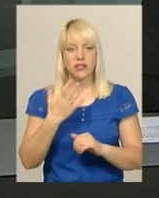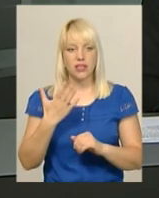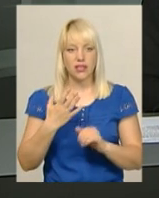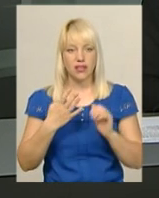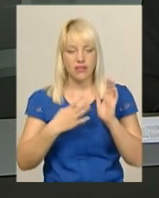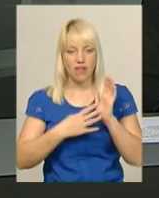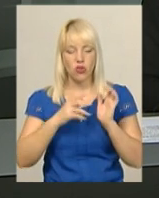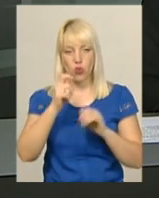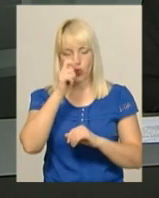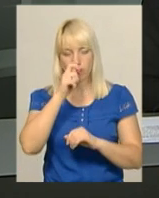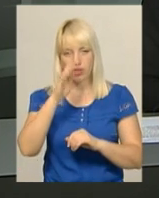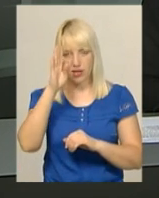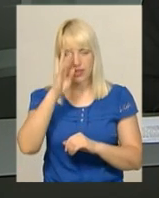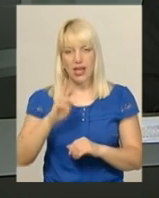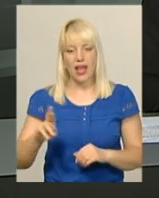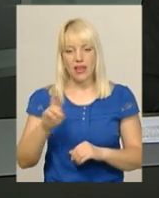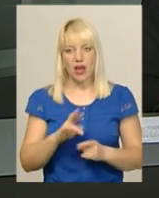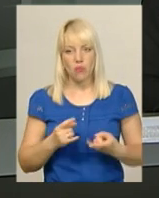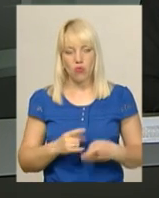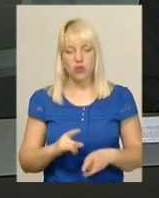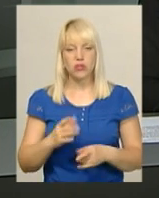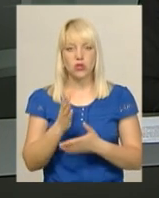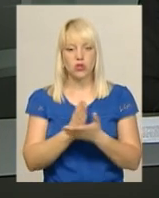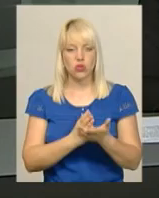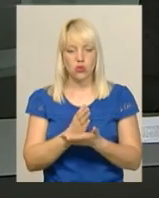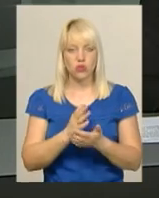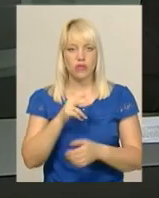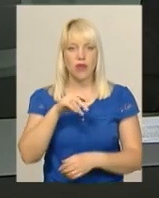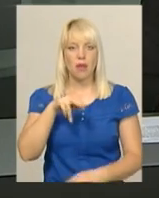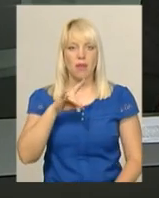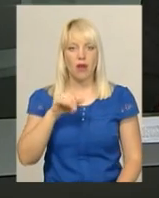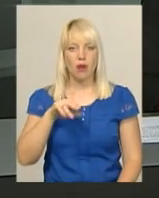із Ярмоленець, служив прапорщиком у 14-й механізованій бригаді.